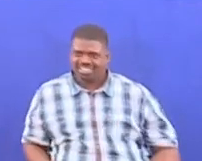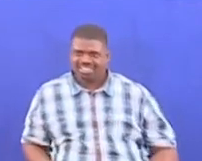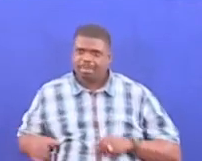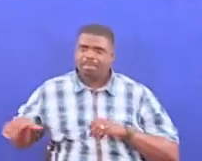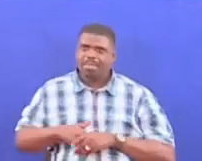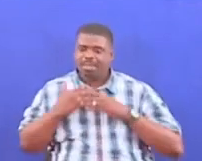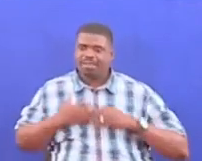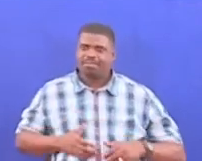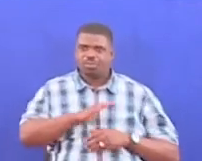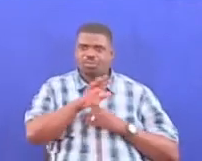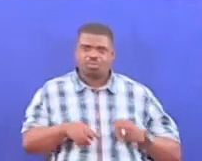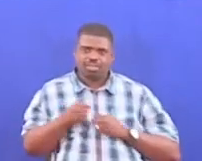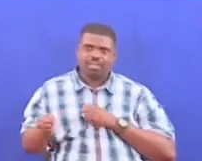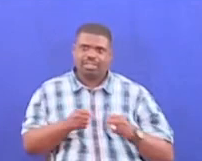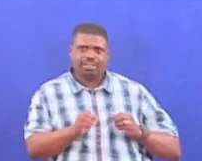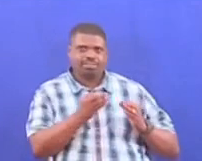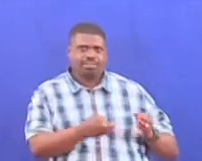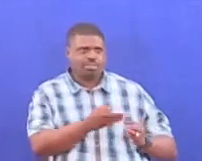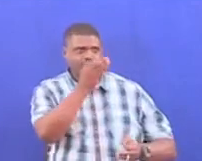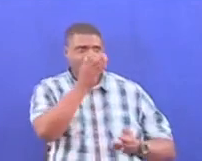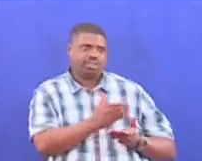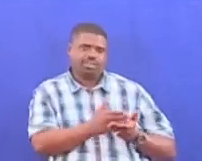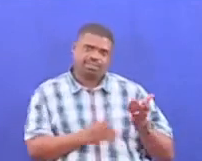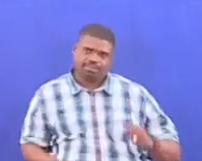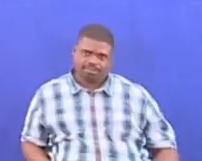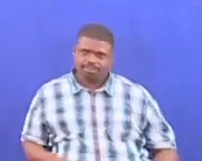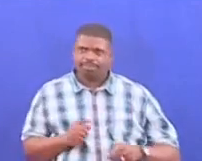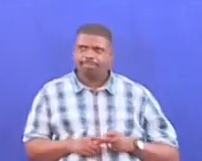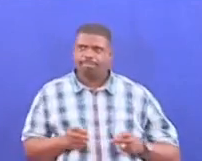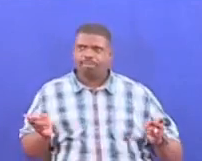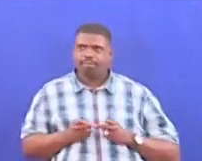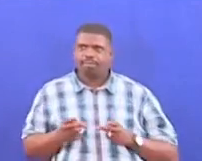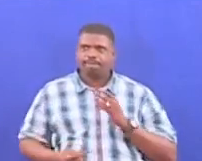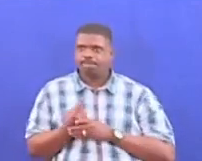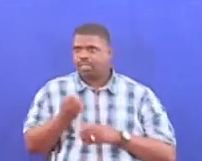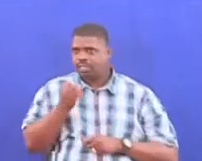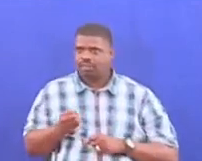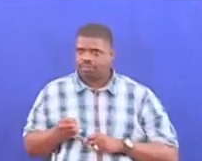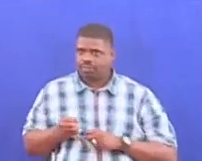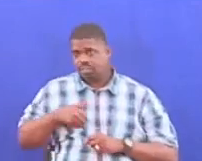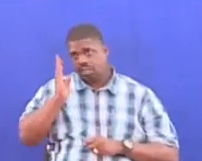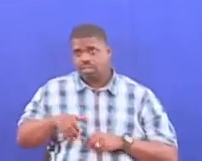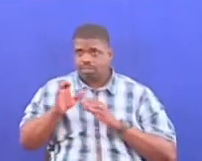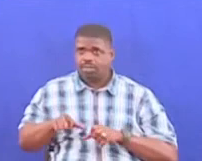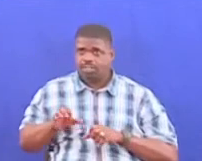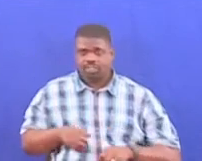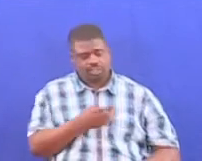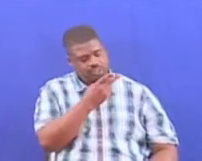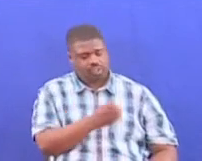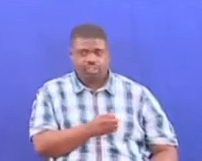bima ya afya kwa ote tenda kutendeka vipi kwa uwalisia lakini pia kwa mwujibu wa tarifa wa serekali paka machefumbishi na